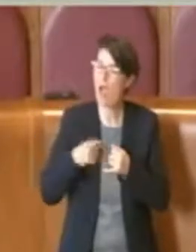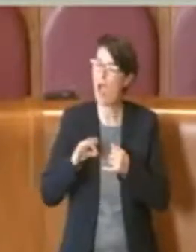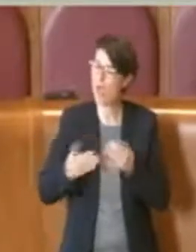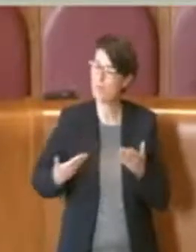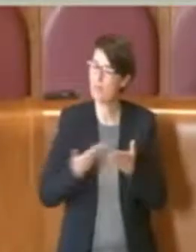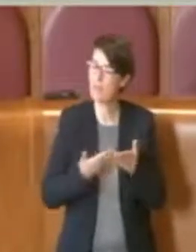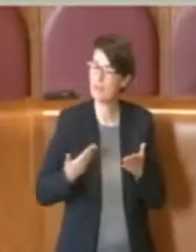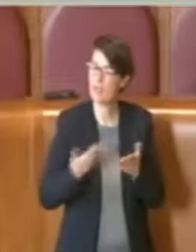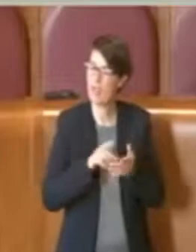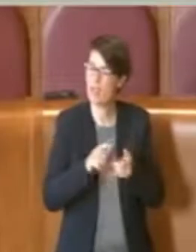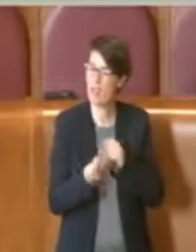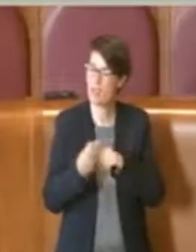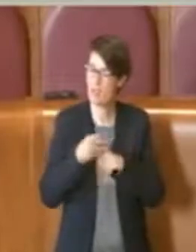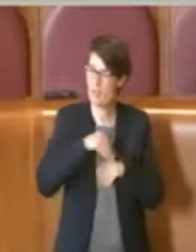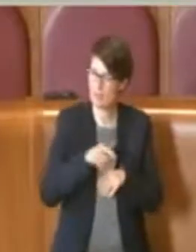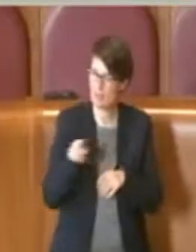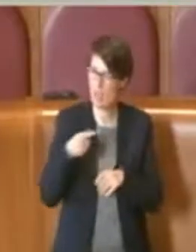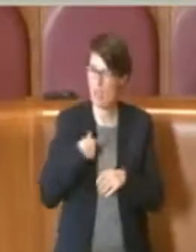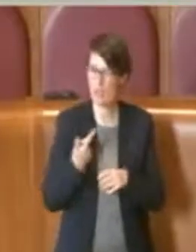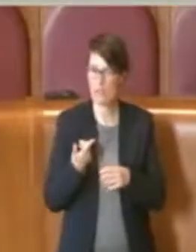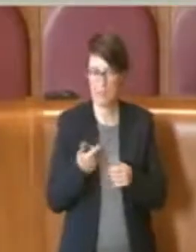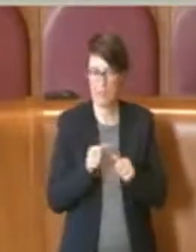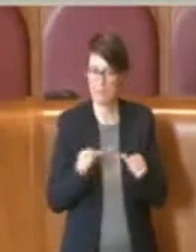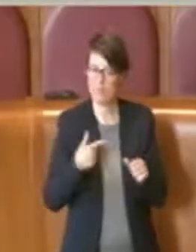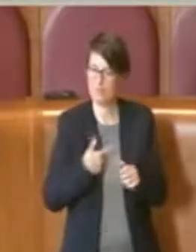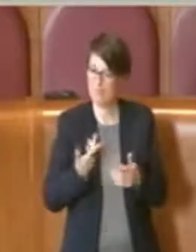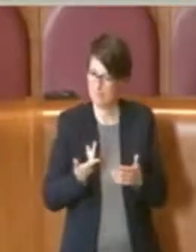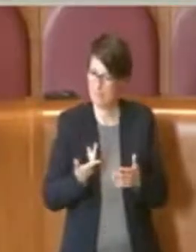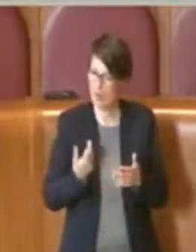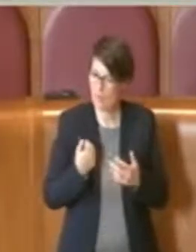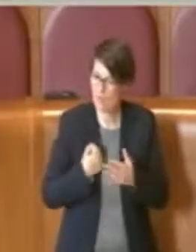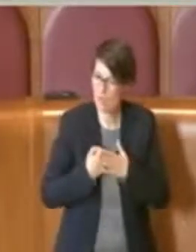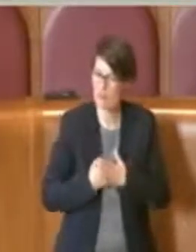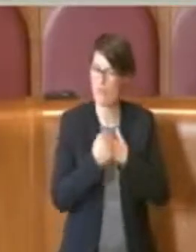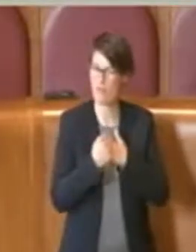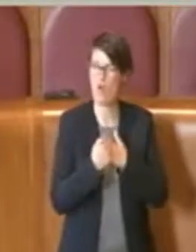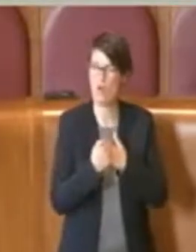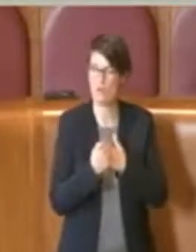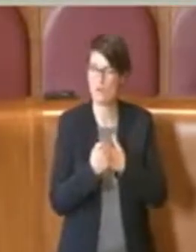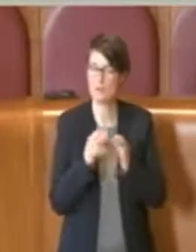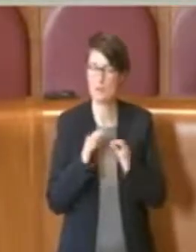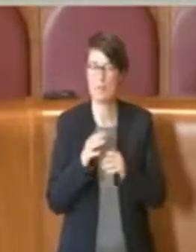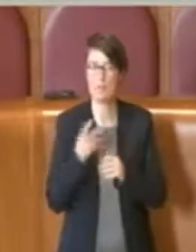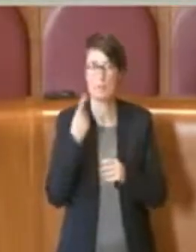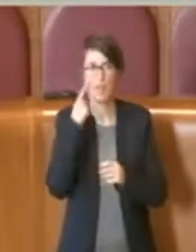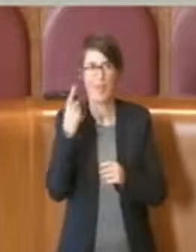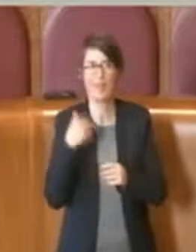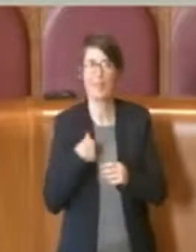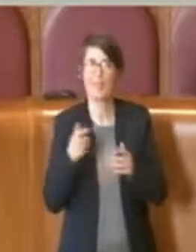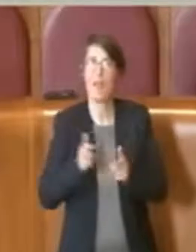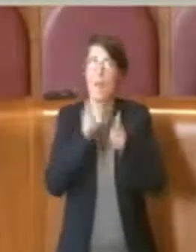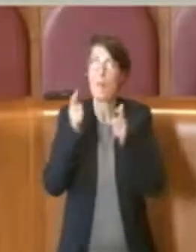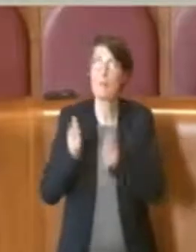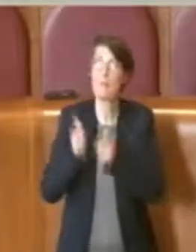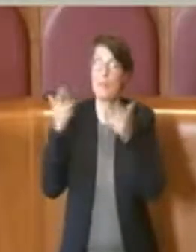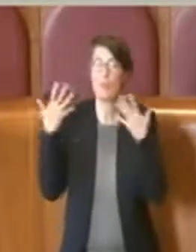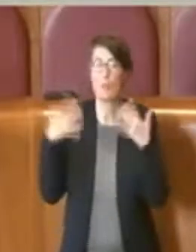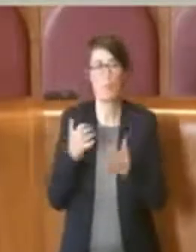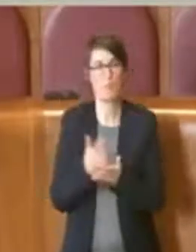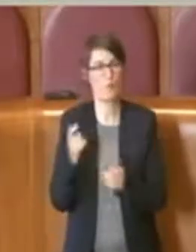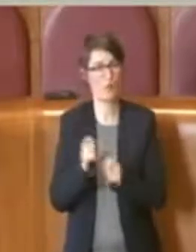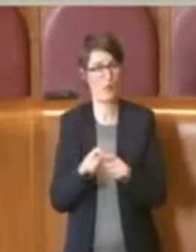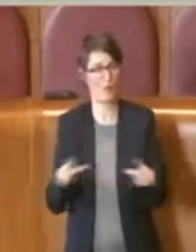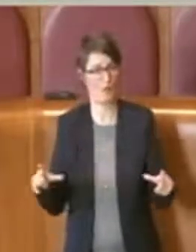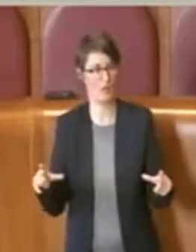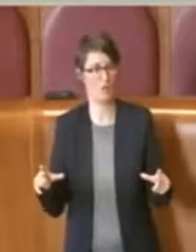questo aspetto per rafforzare il concetto che il pino è un tipo di albero assolutamente importante per questa città,